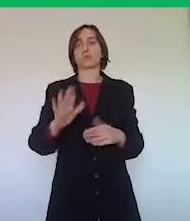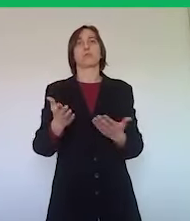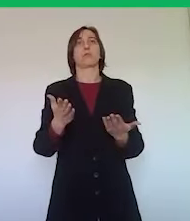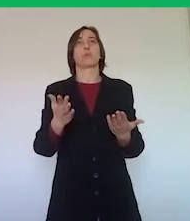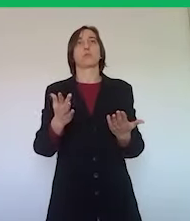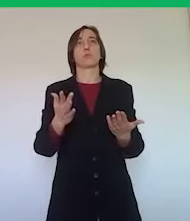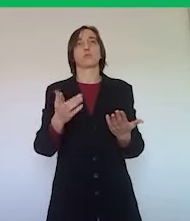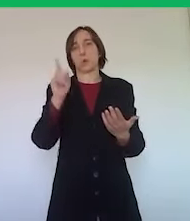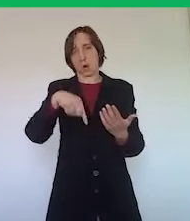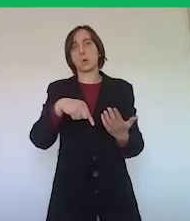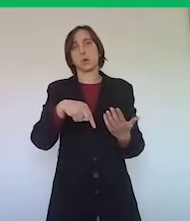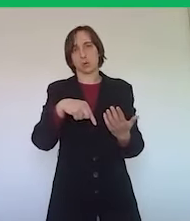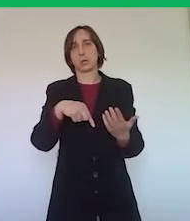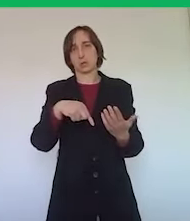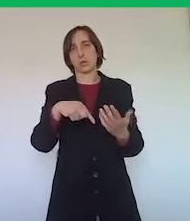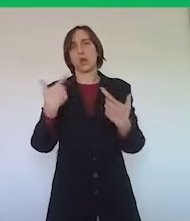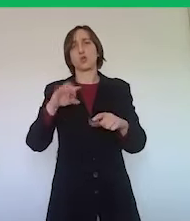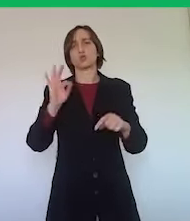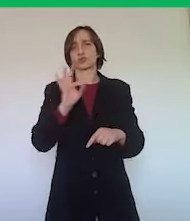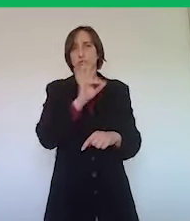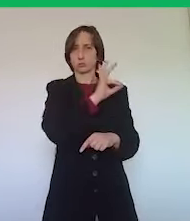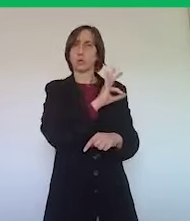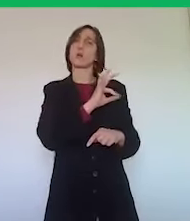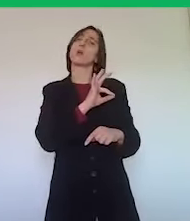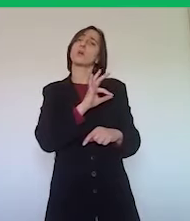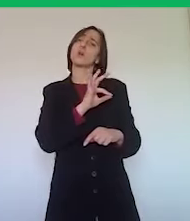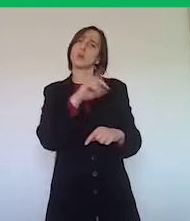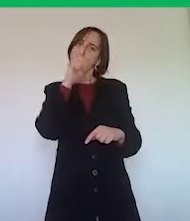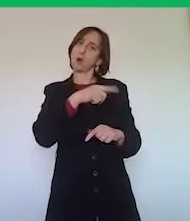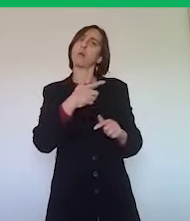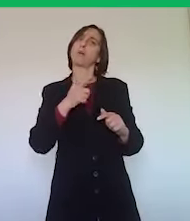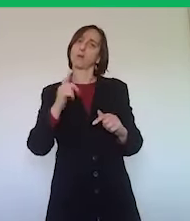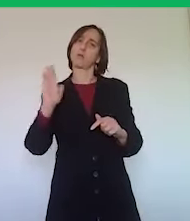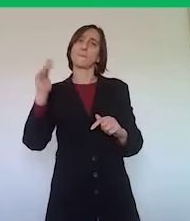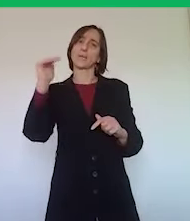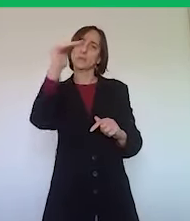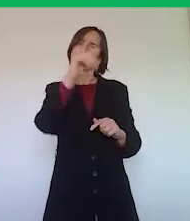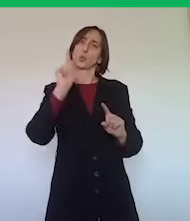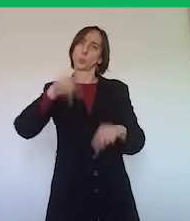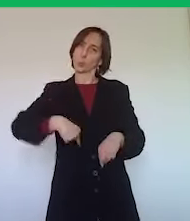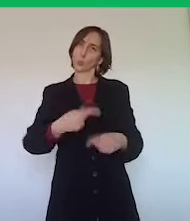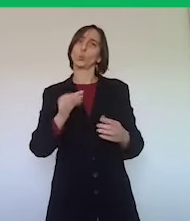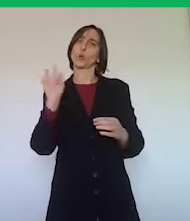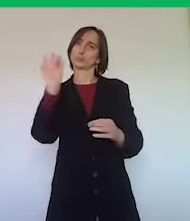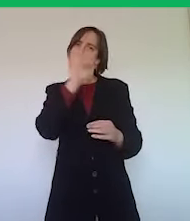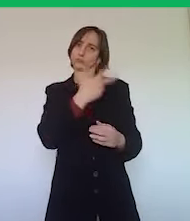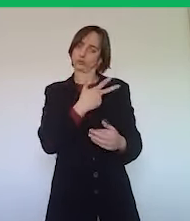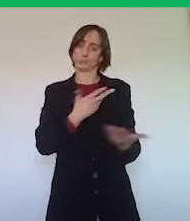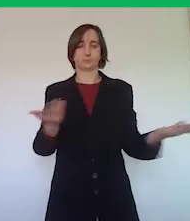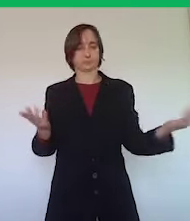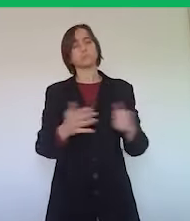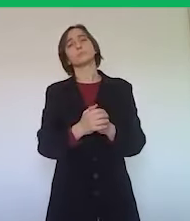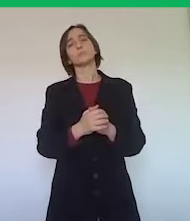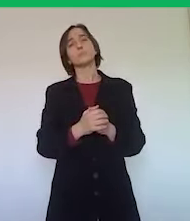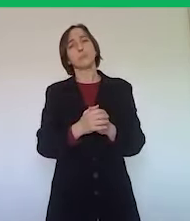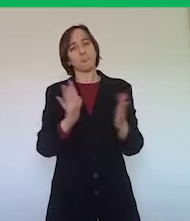romagnola, ma anche in alcune città e anche in alcune località dell'Appennino, naturalmente